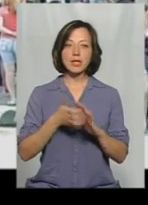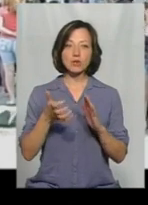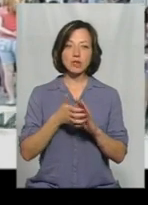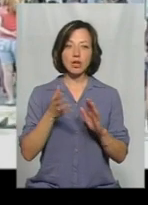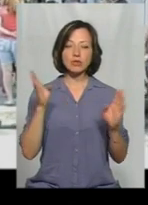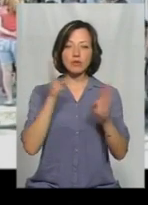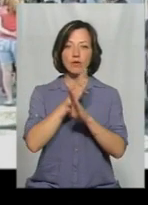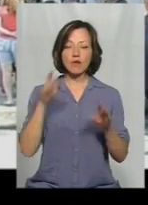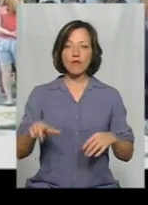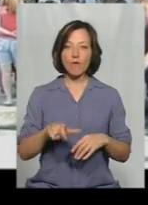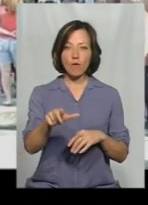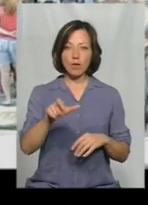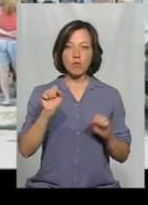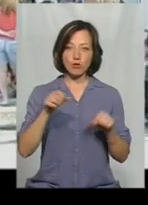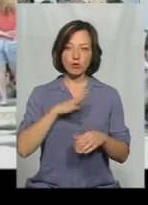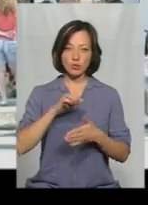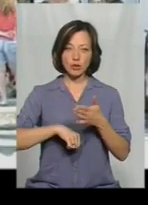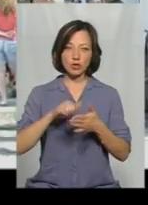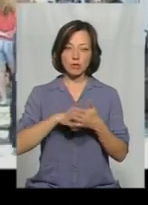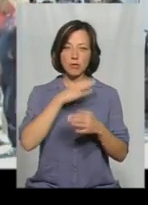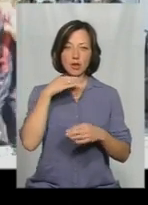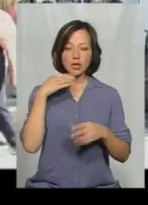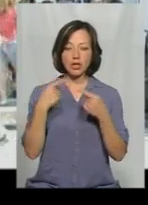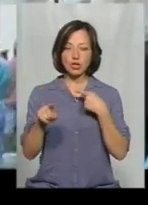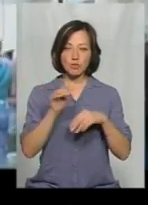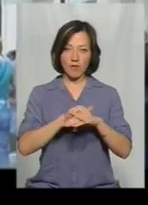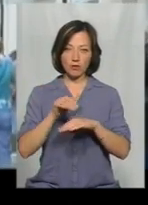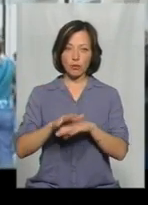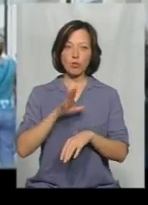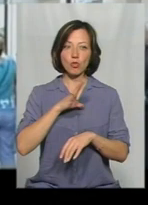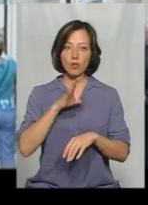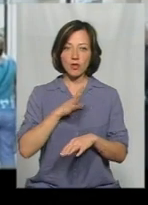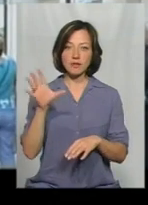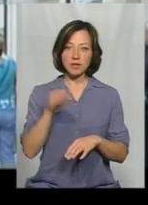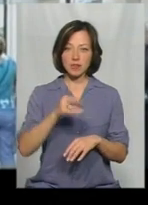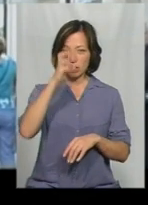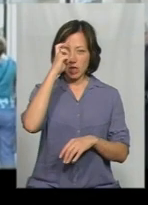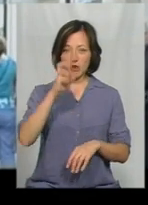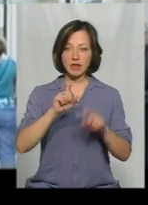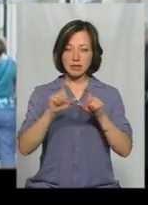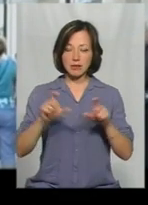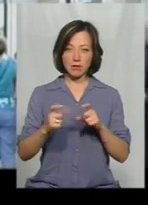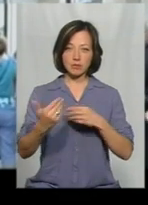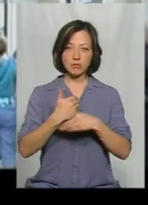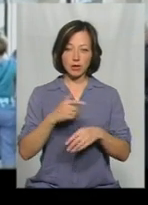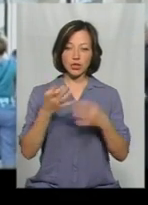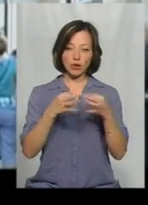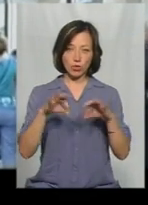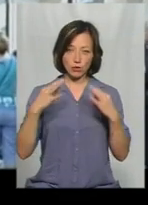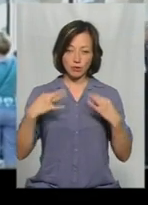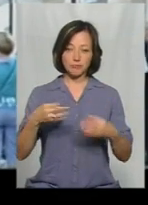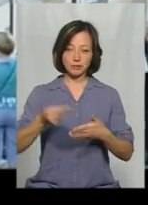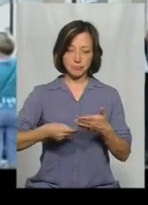кисню у воді. Недостача кисню може бути спричинена багатьма іншими факторами. Були всі відповідні державні інстанції, які надавали ці дозвола,